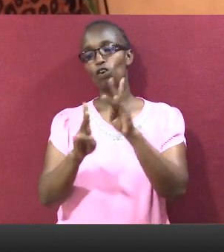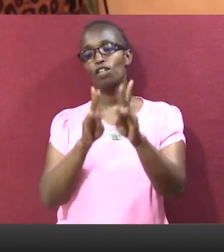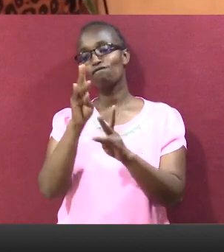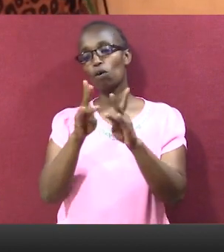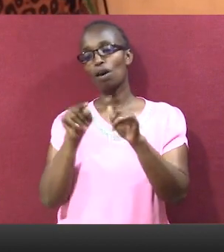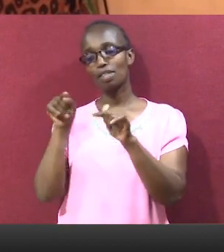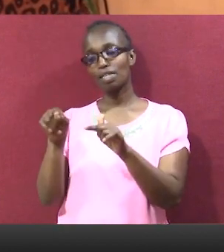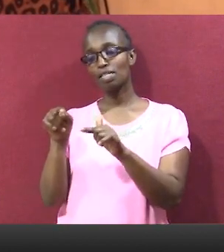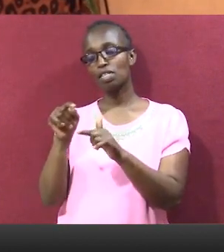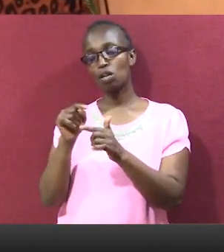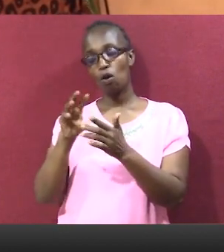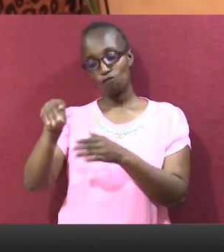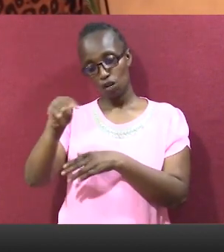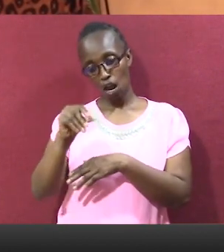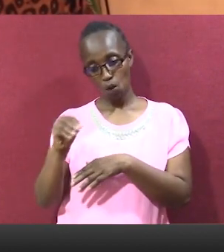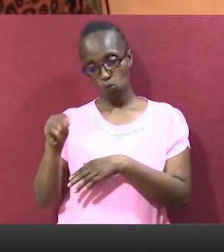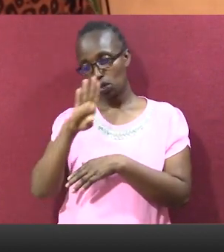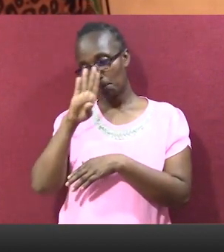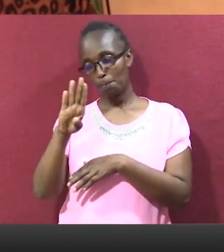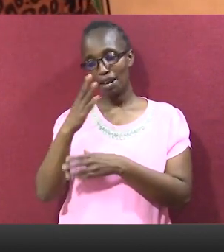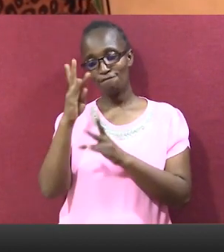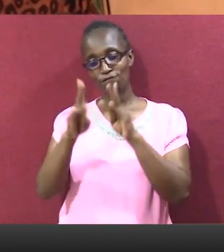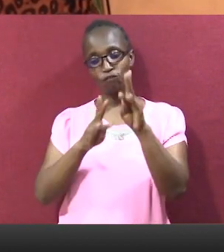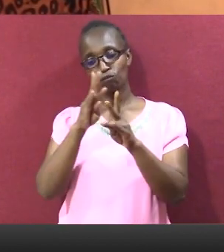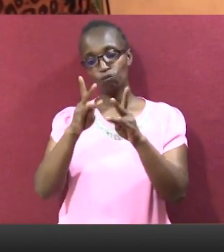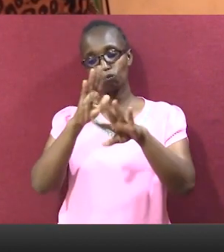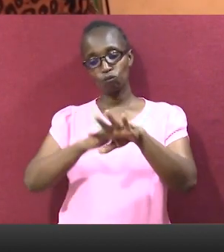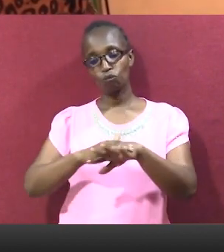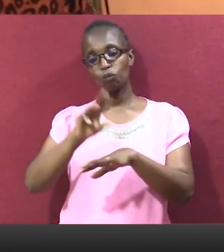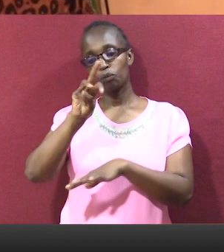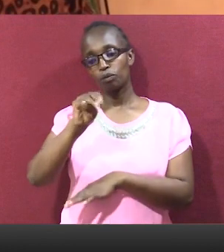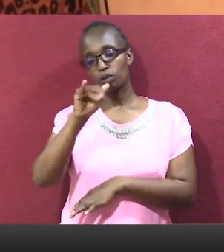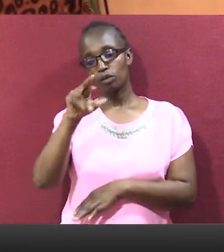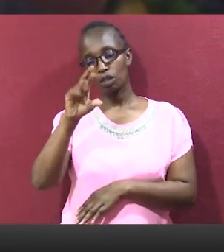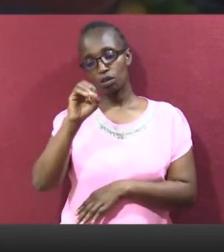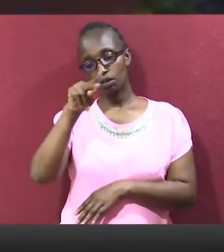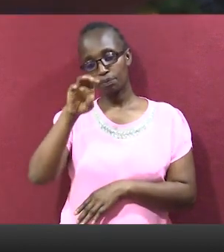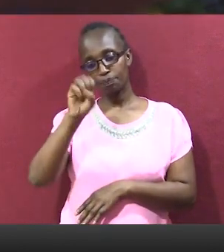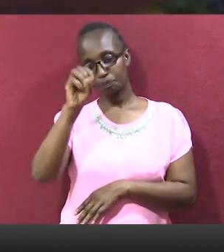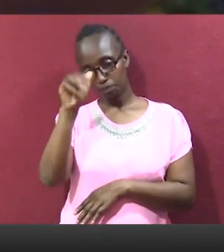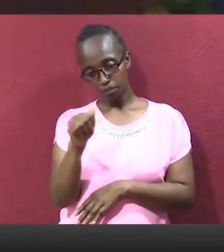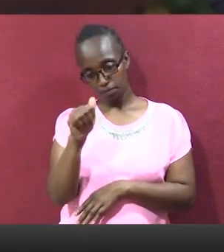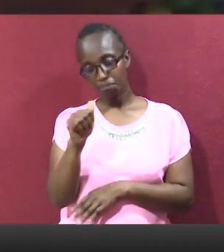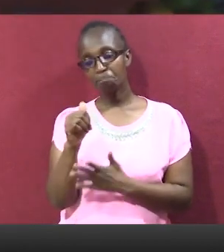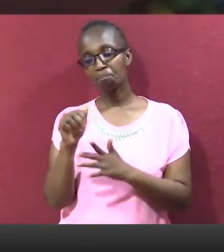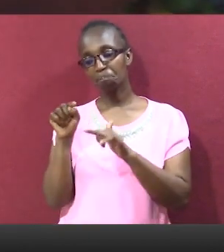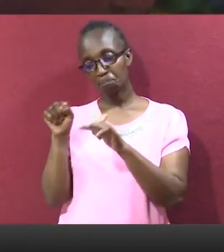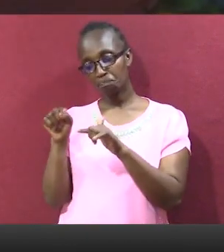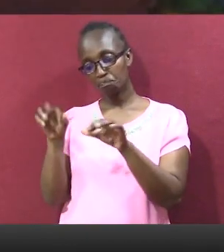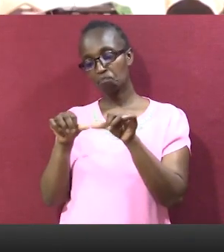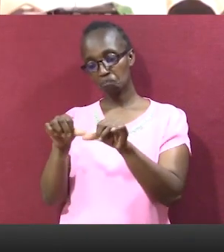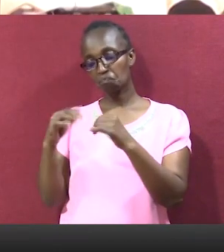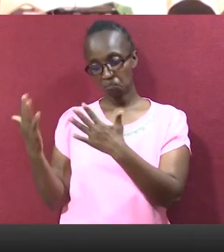net cost for unga is 44 shillings. This unga is 44 shillings on micro pesa. Matumizi wa sarafu za digitali